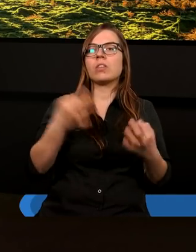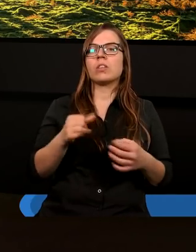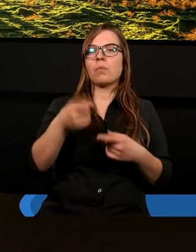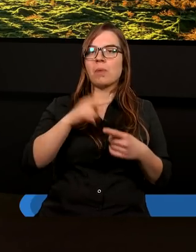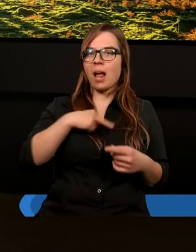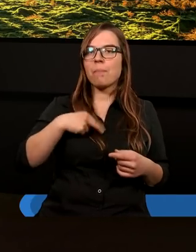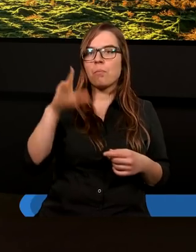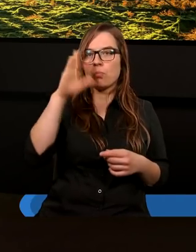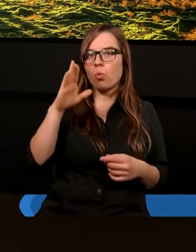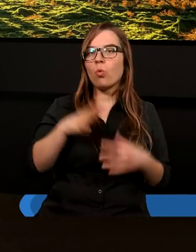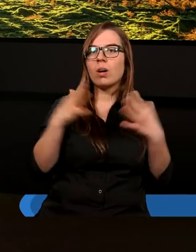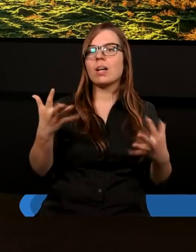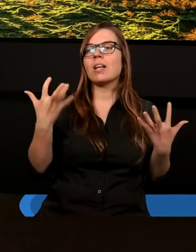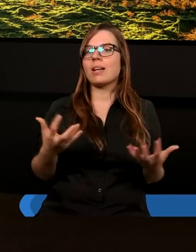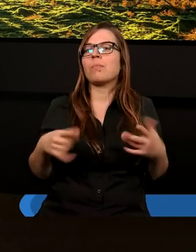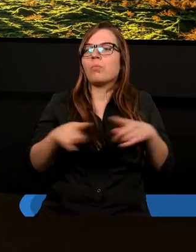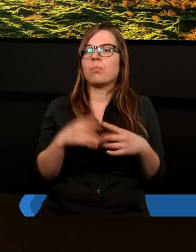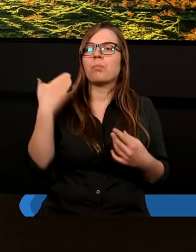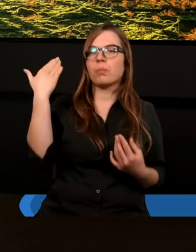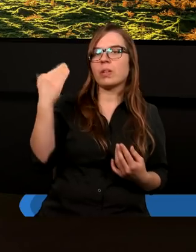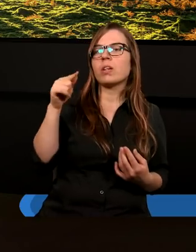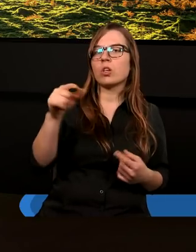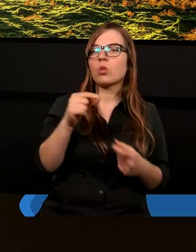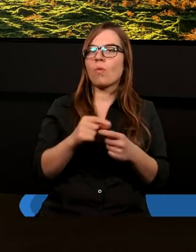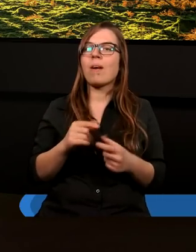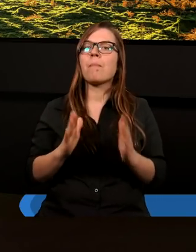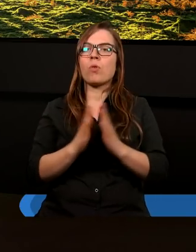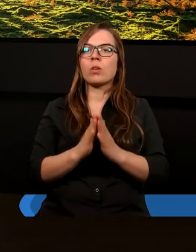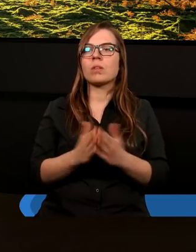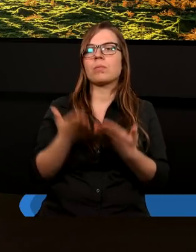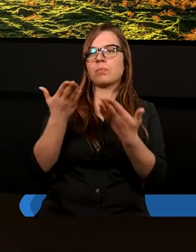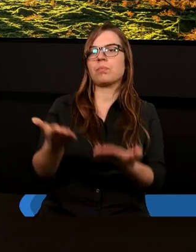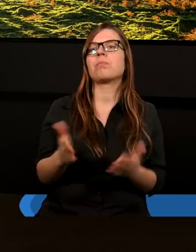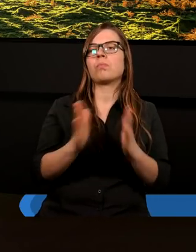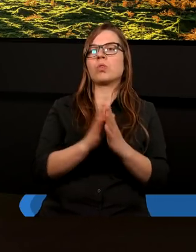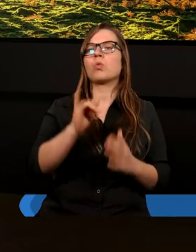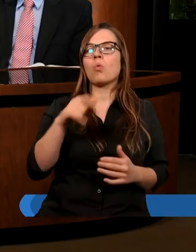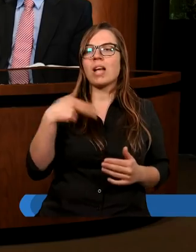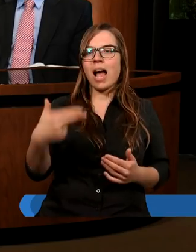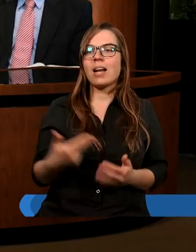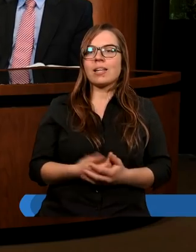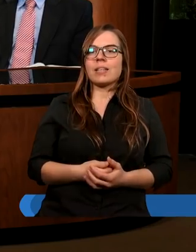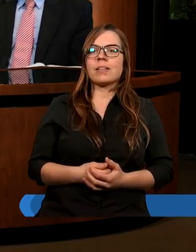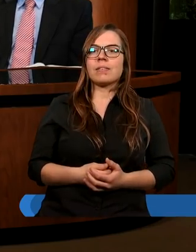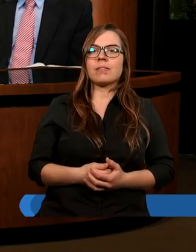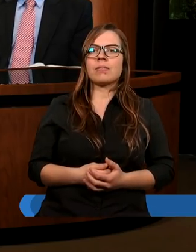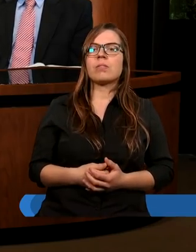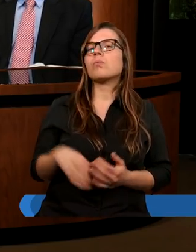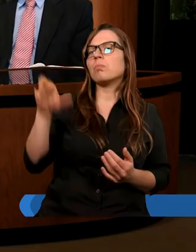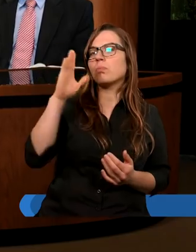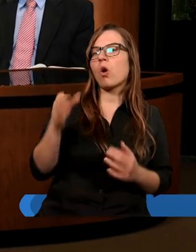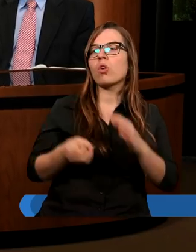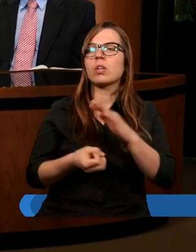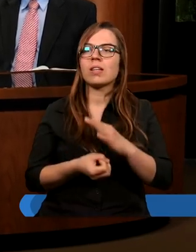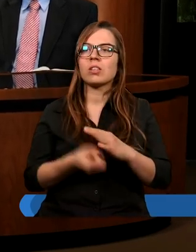Wielki Bóg, wierzymy w to i chcemy również przywitać Go słowami modlitwy. Bardzo proszę o modlitwę, Julian. Boże